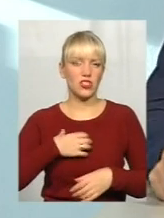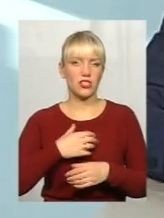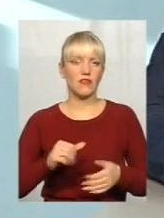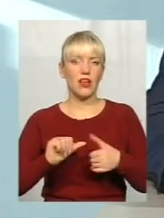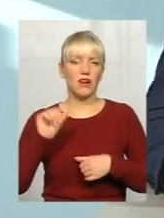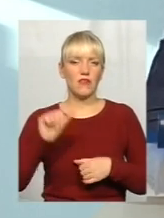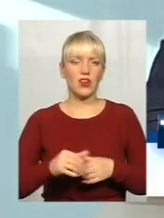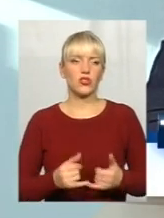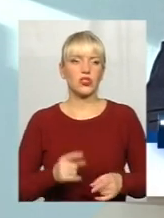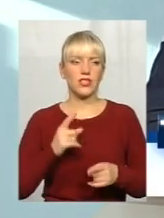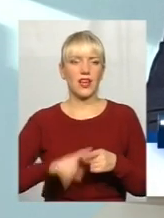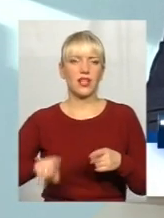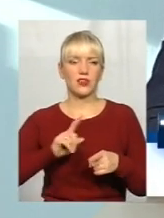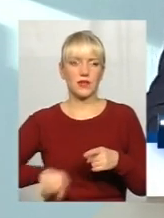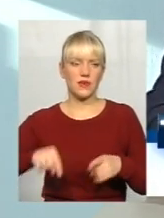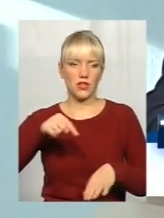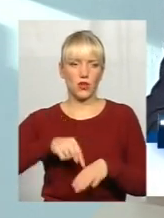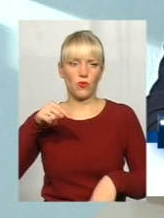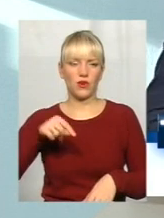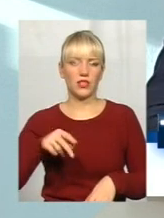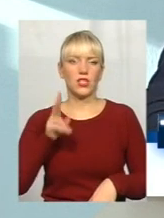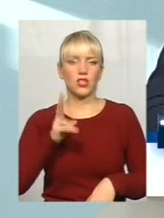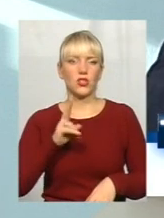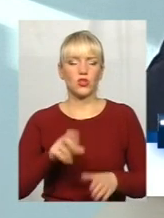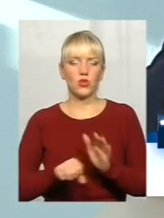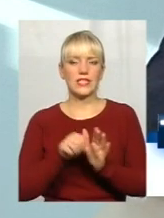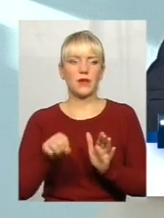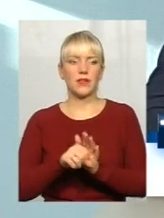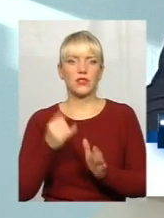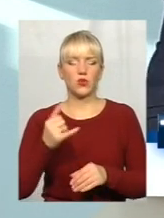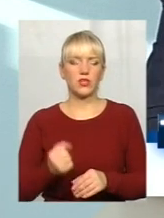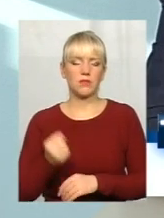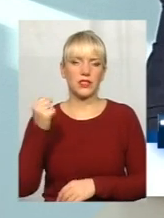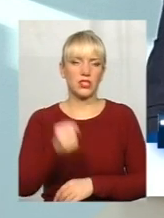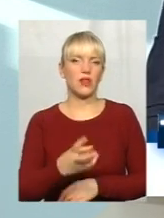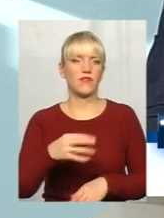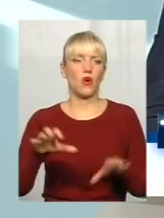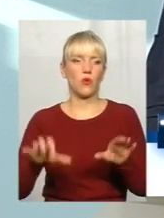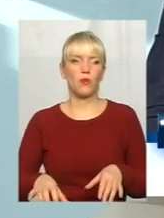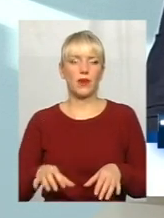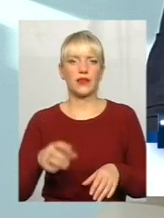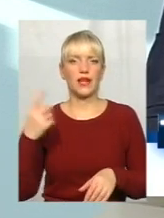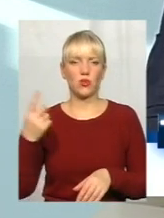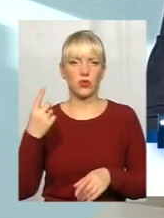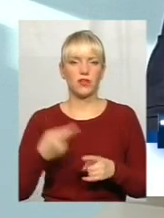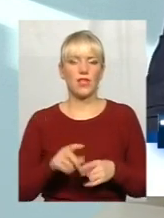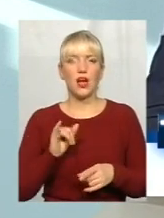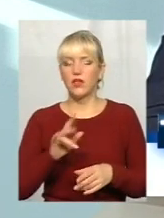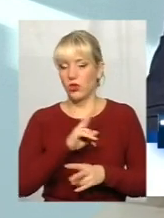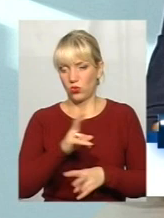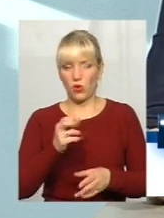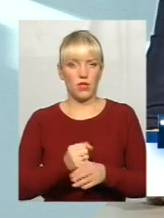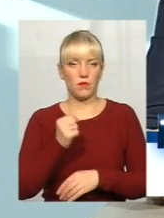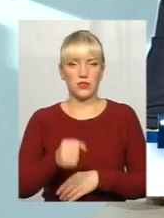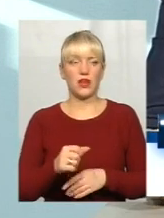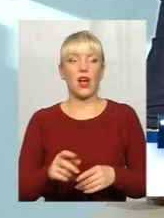оперативного реагування. Хто сепаратістів сьогодні призначав на губернаторів? Та ніхто не призначав. А якщо хтось призначив, то